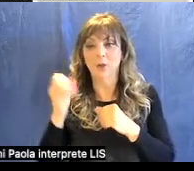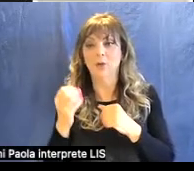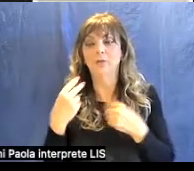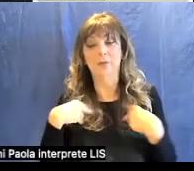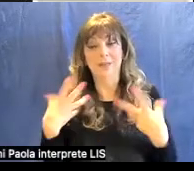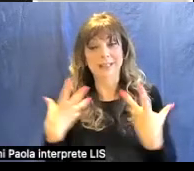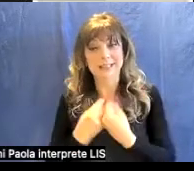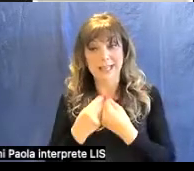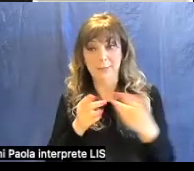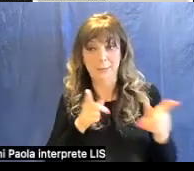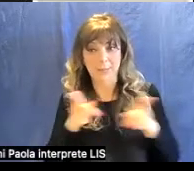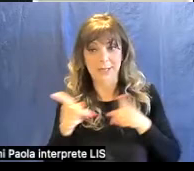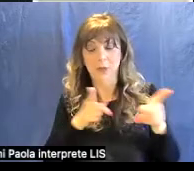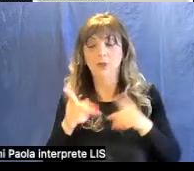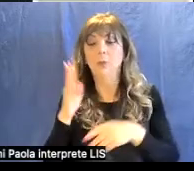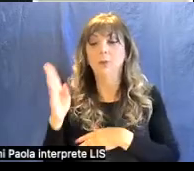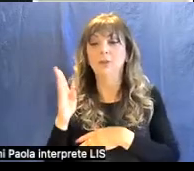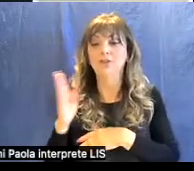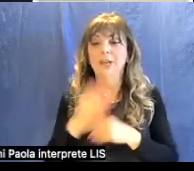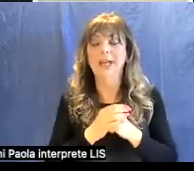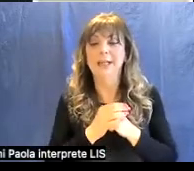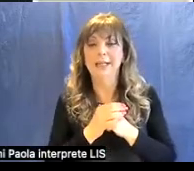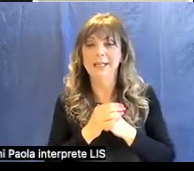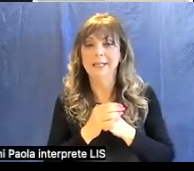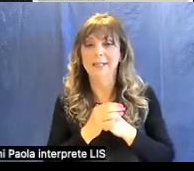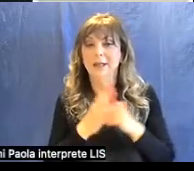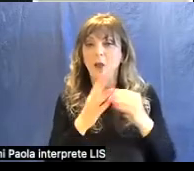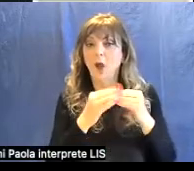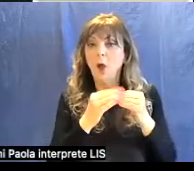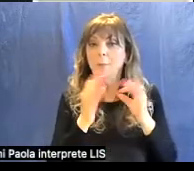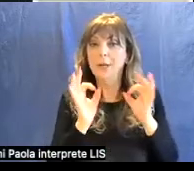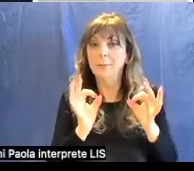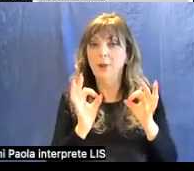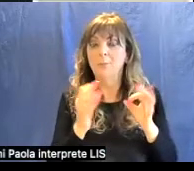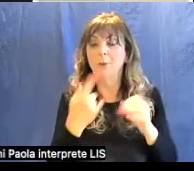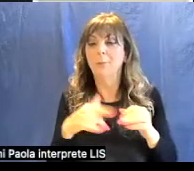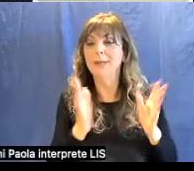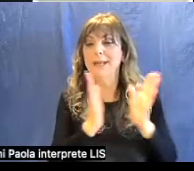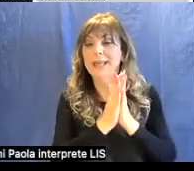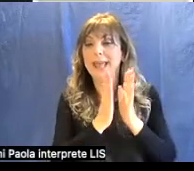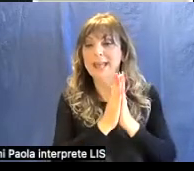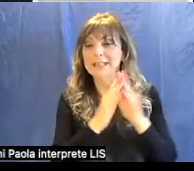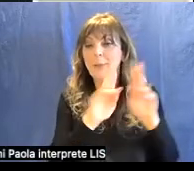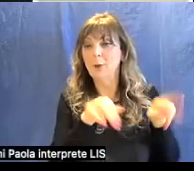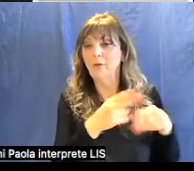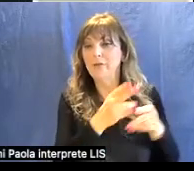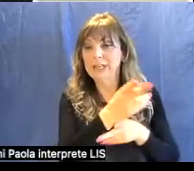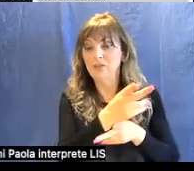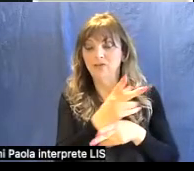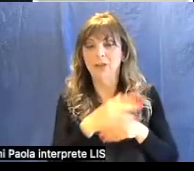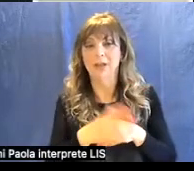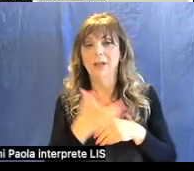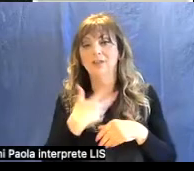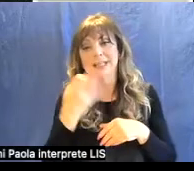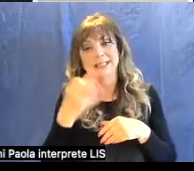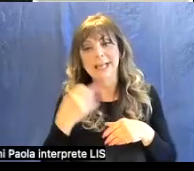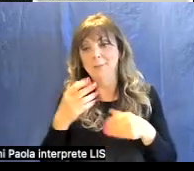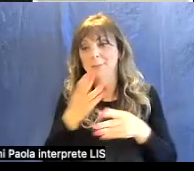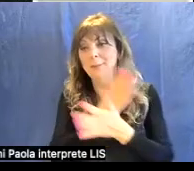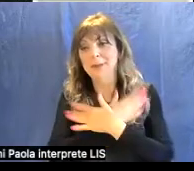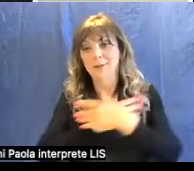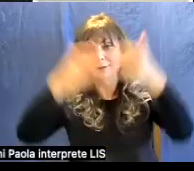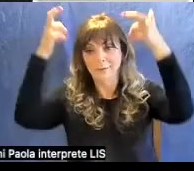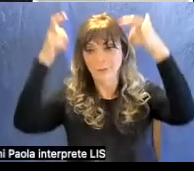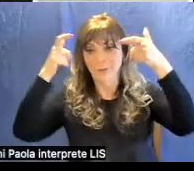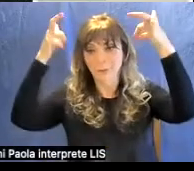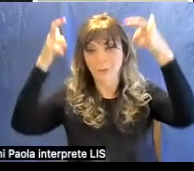che sono sempre opere destinate a chiese di provincia sono sempre in coronazione della Vergine quindi vedete